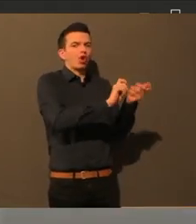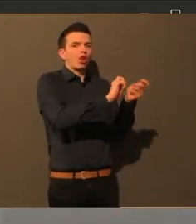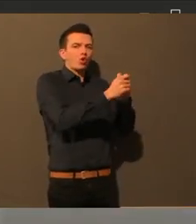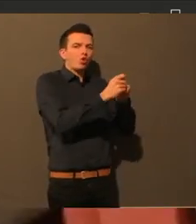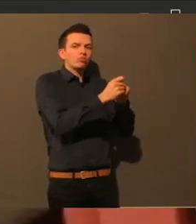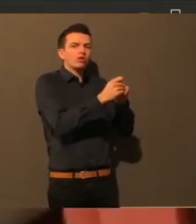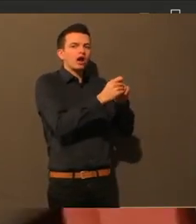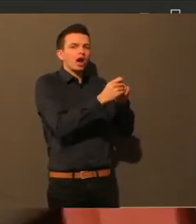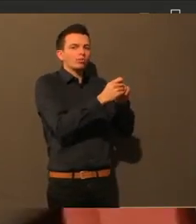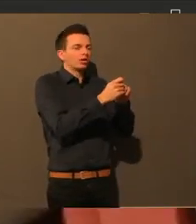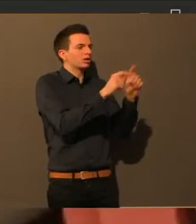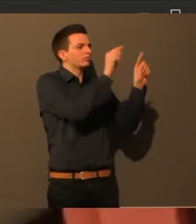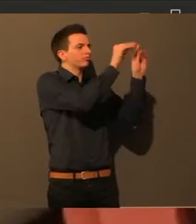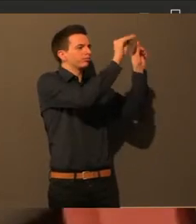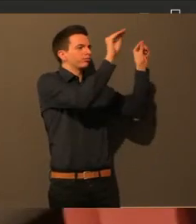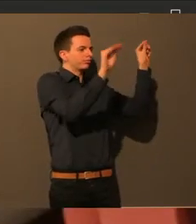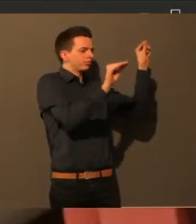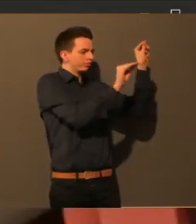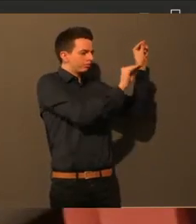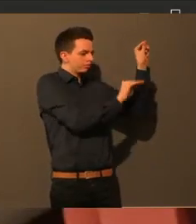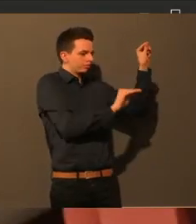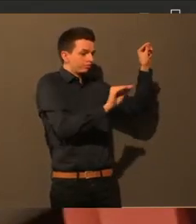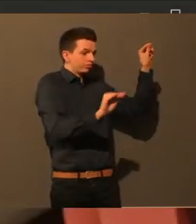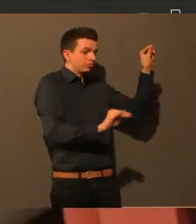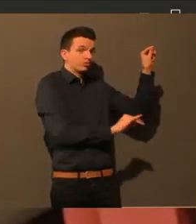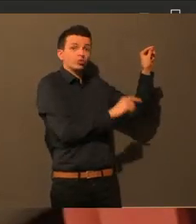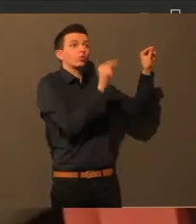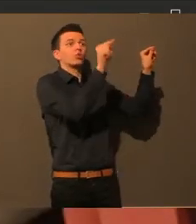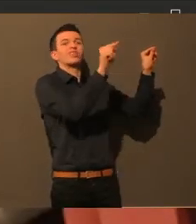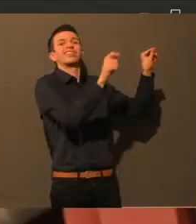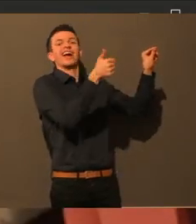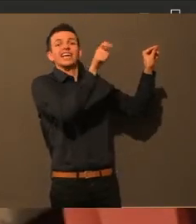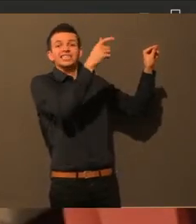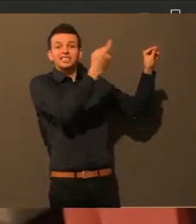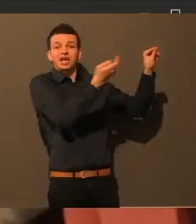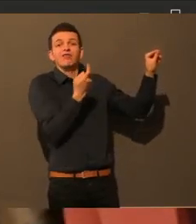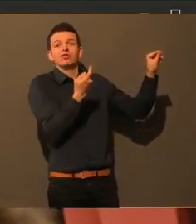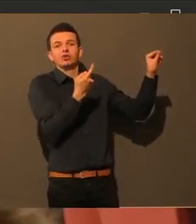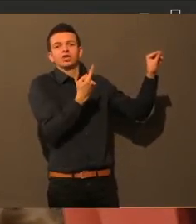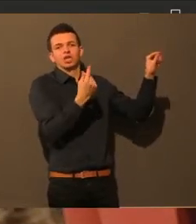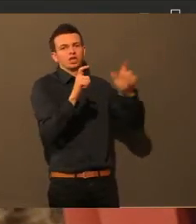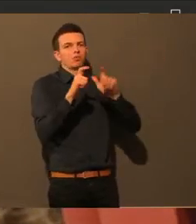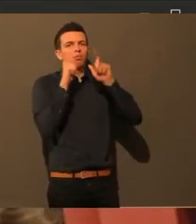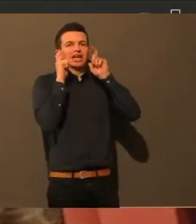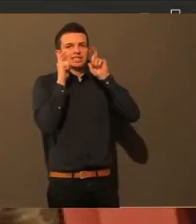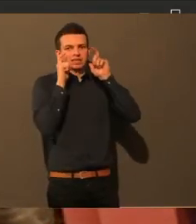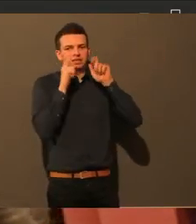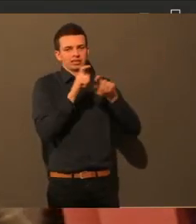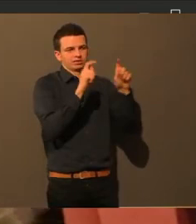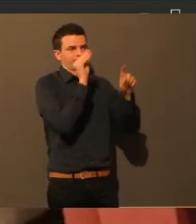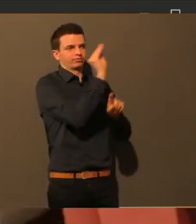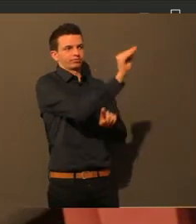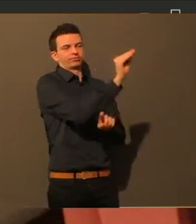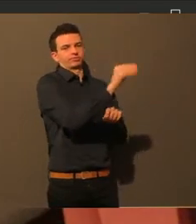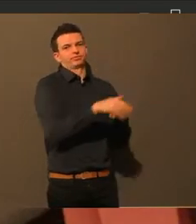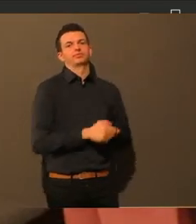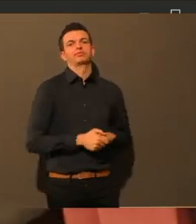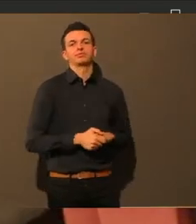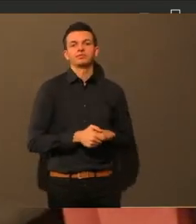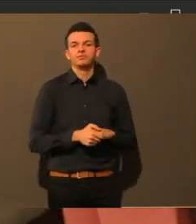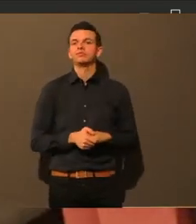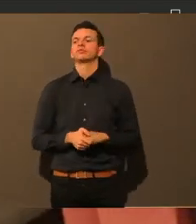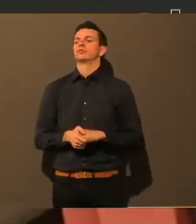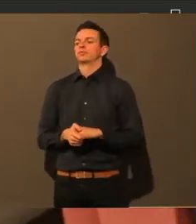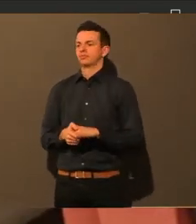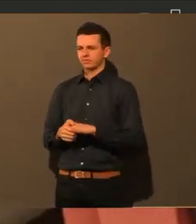waren Alltagsmasken. Und ja, wollte ich nur sagen, dass ich sowas auch schon mal gesehen habe. Okay. Mir schreibt gerade der Kollege, ich,